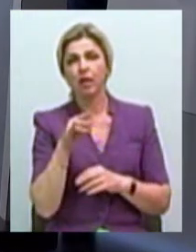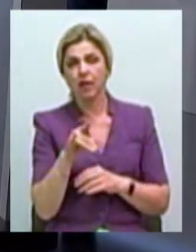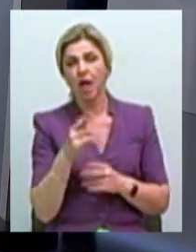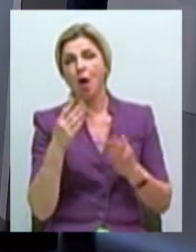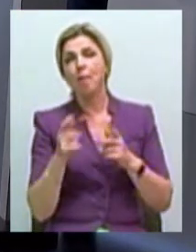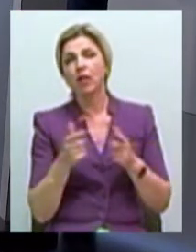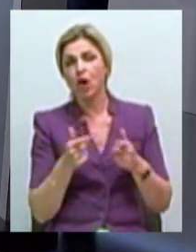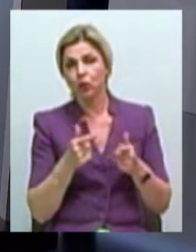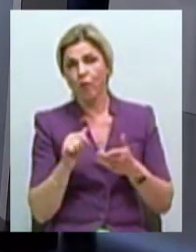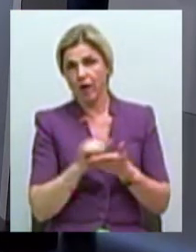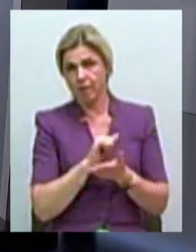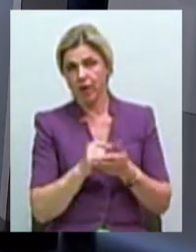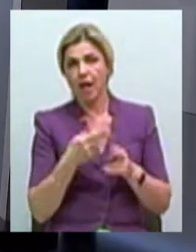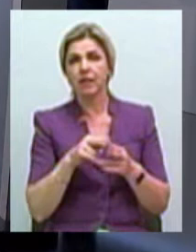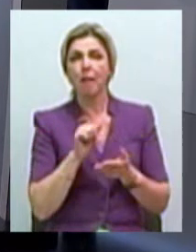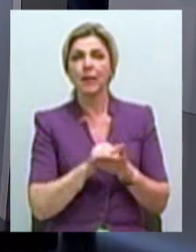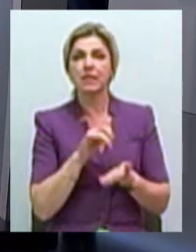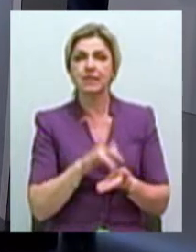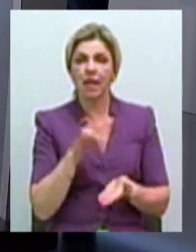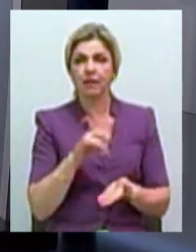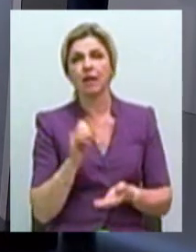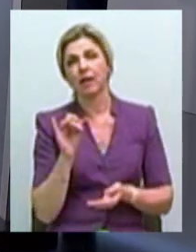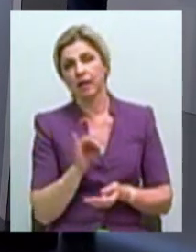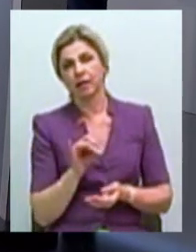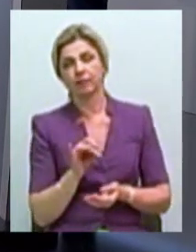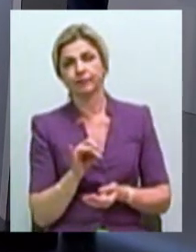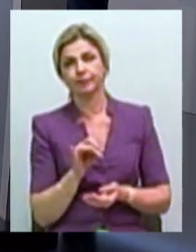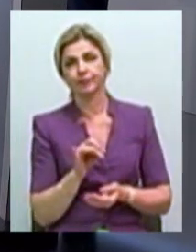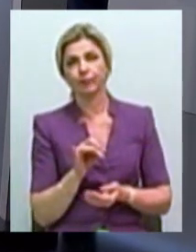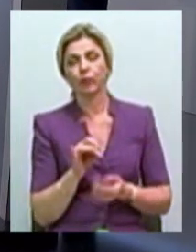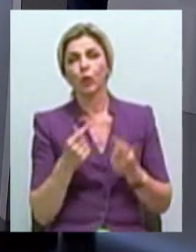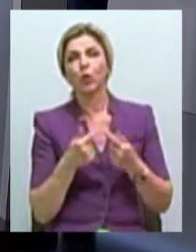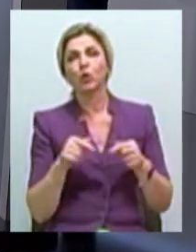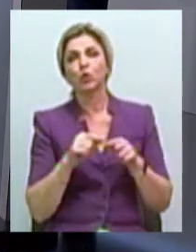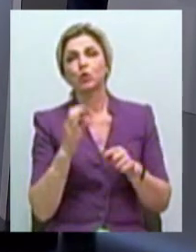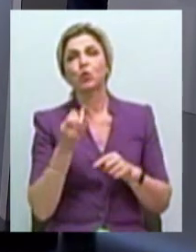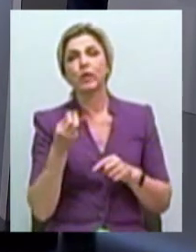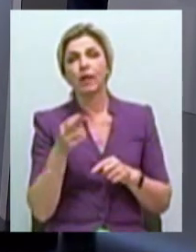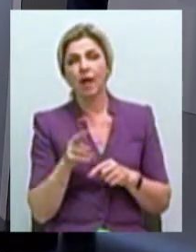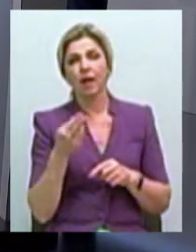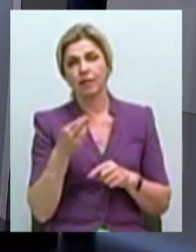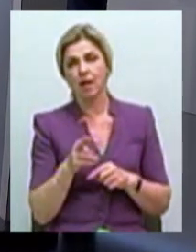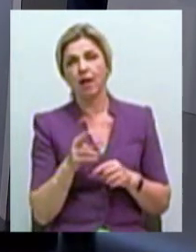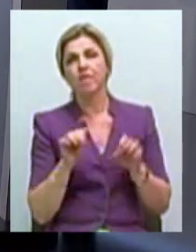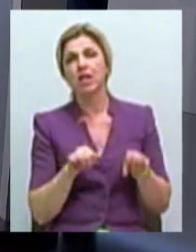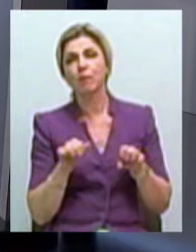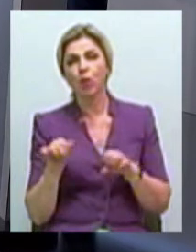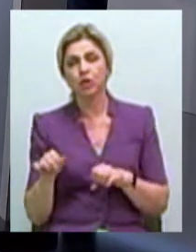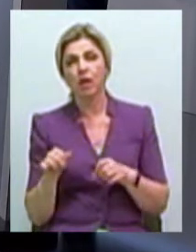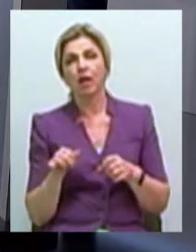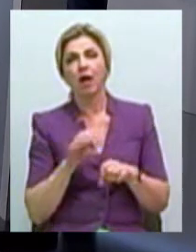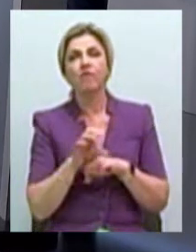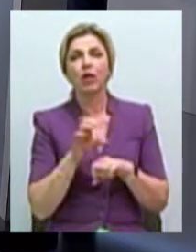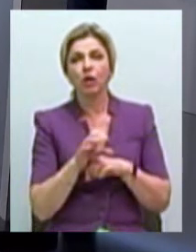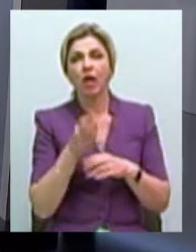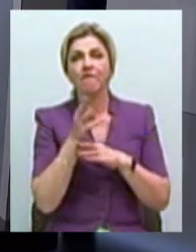хоча центр, це і студія для можливості зроблення